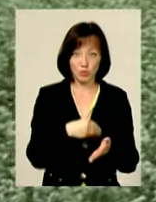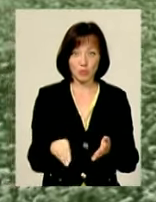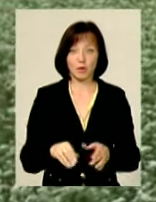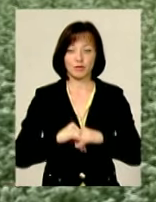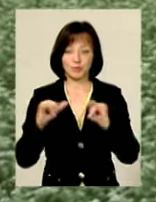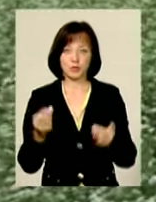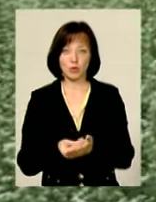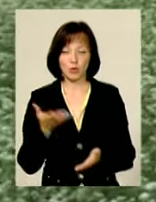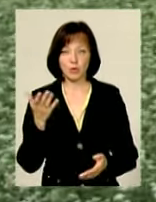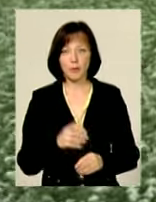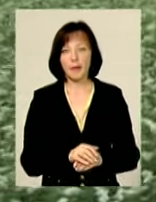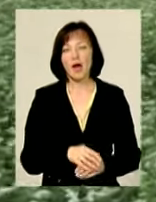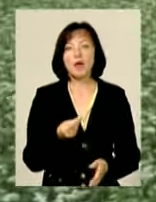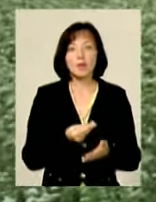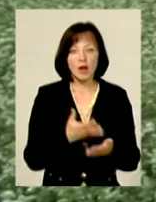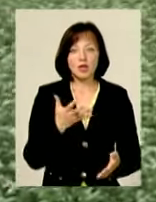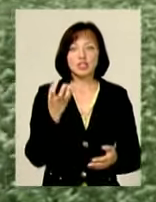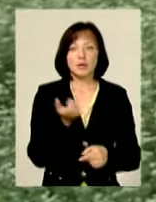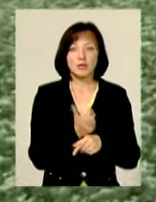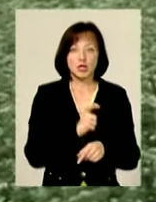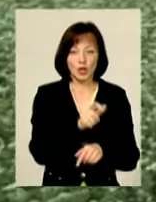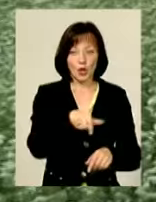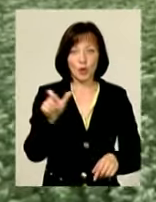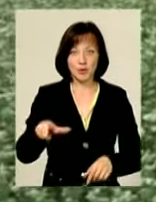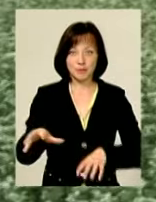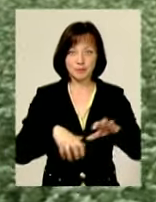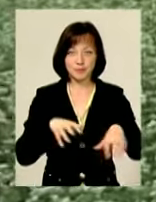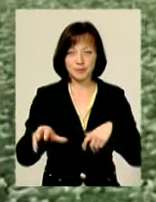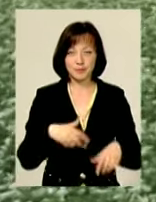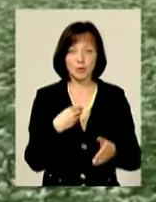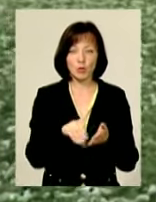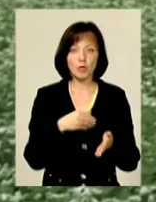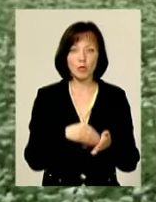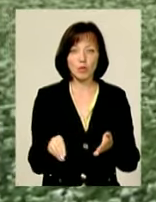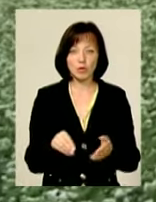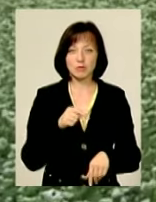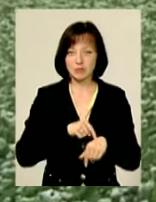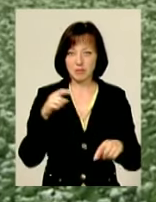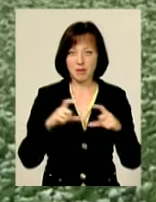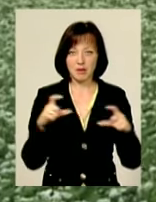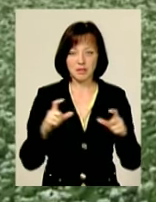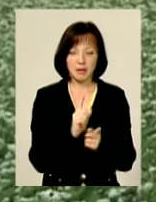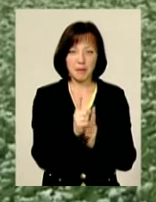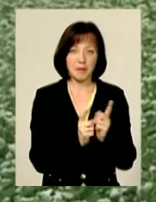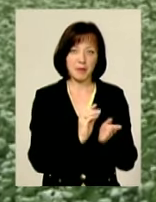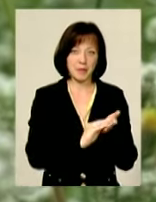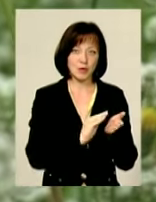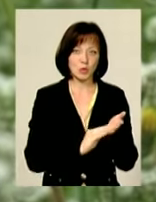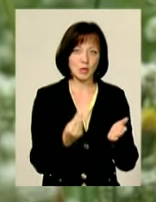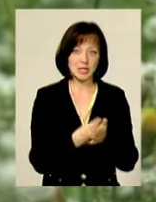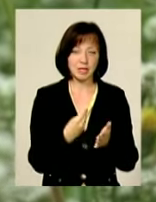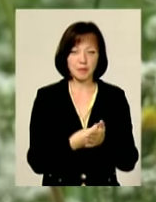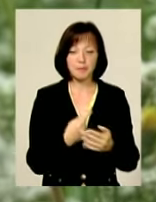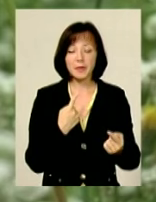підважає Тим часом зростання ціни підігріває ще більший ажіотаж Торгівельна мережа миттєво реагує і продавці переписують ціни